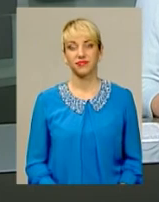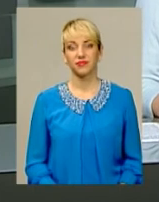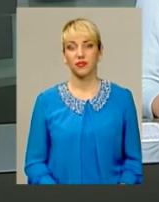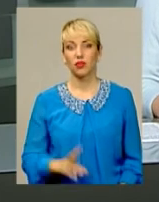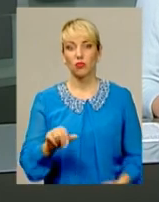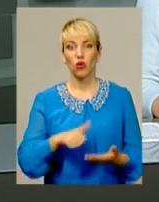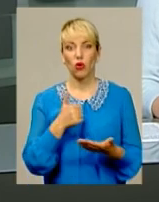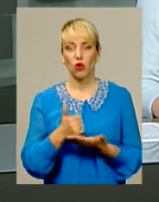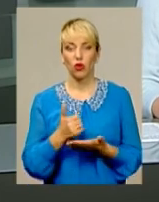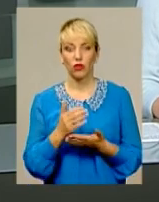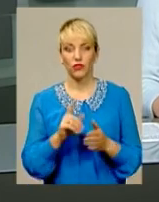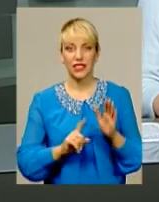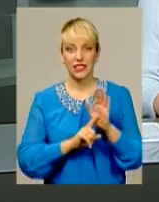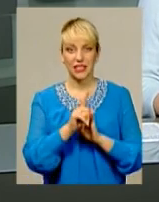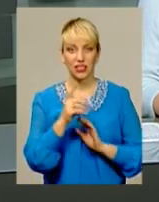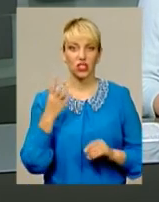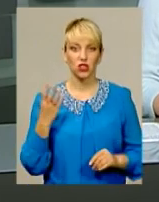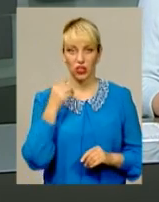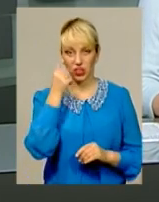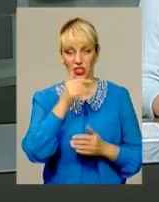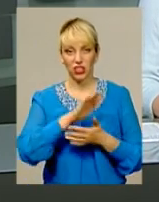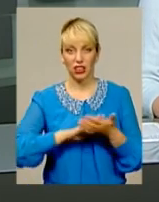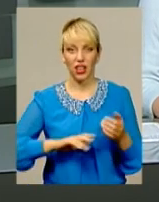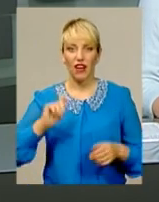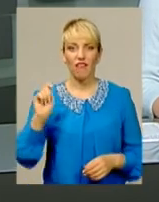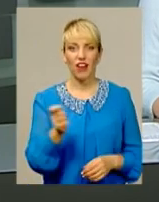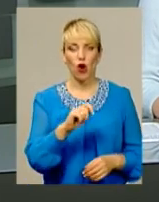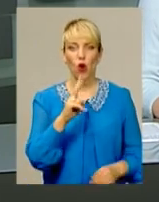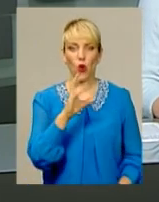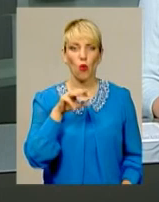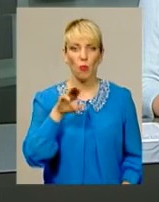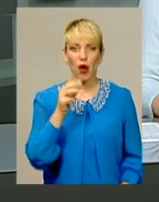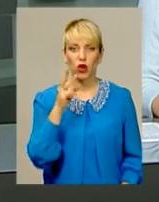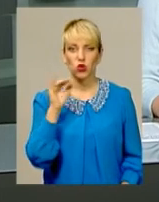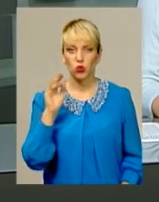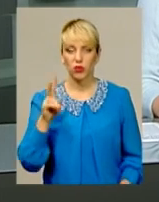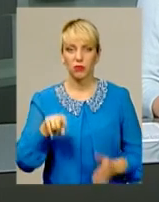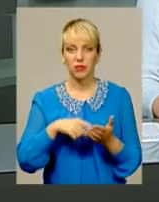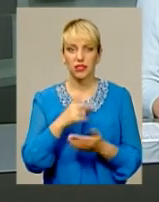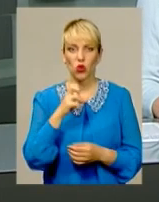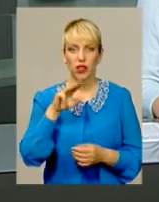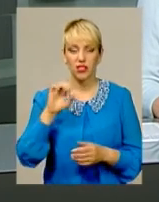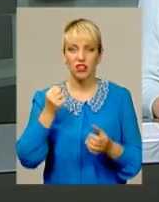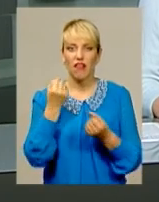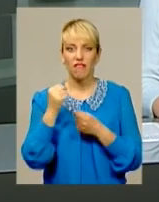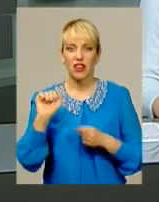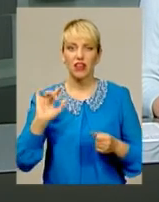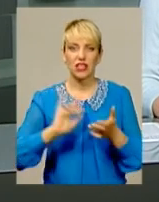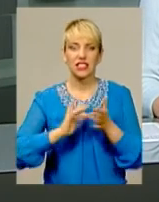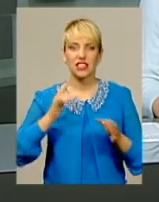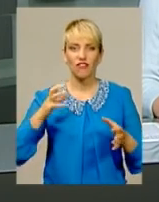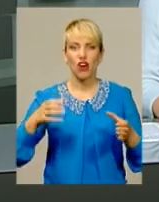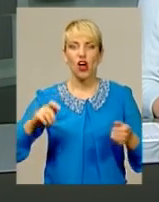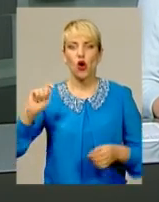Проголовний старт чотиривіччя далі. Фехтувальниця Аліна Комашчук із Нетішина виграла срібло в командній шаблі на